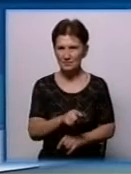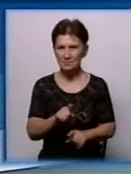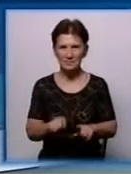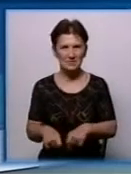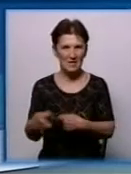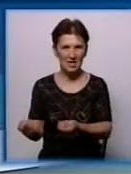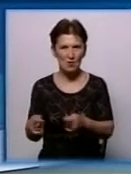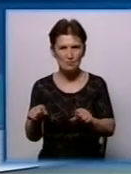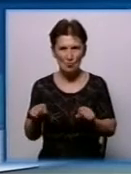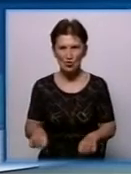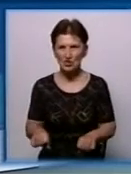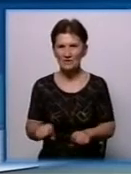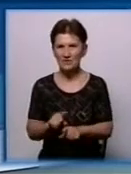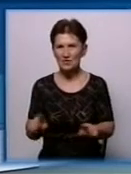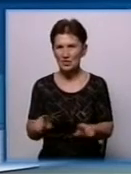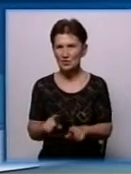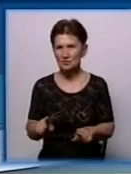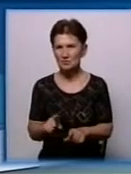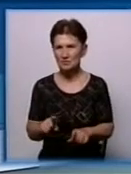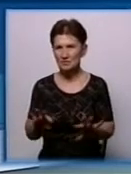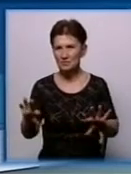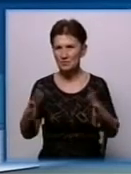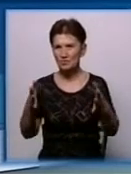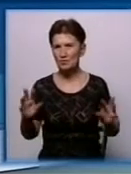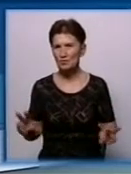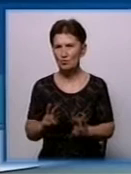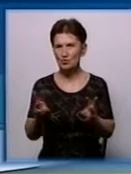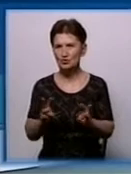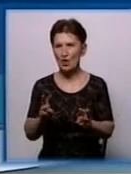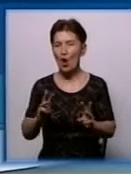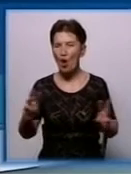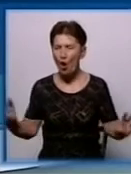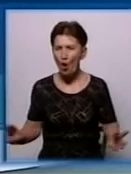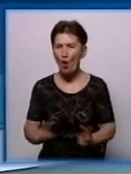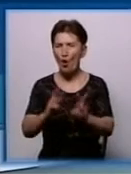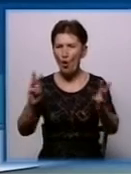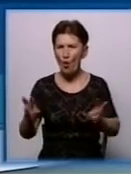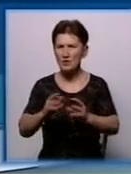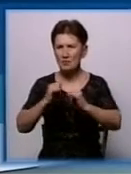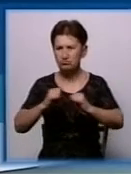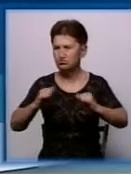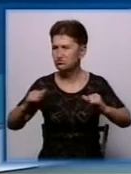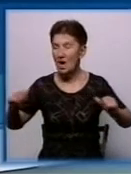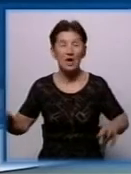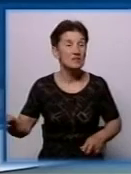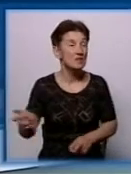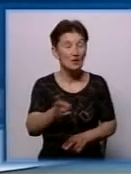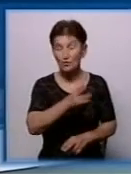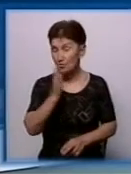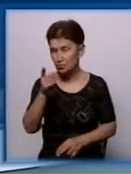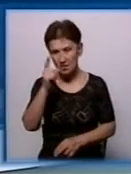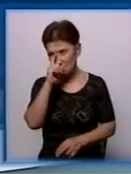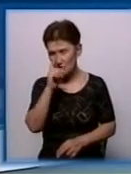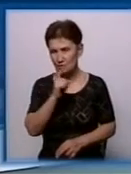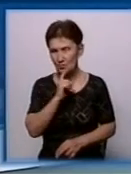можливість того, що при виникненні пожежі вогонь буде розповсюджуватись і ніхто не буде розуміти, де він.